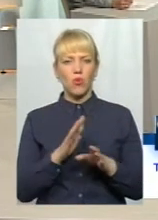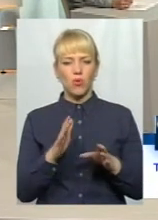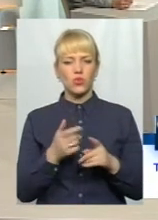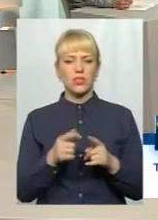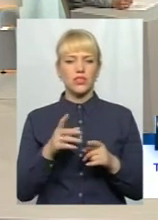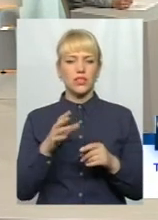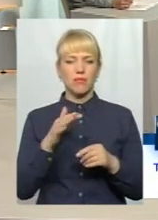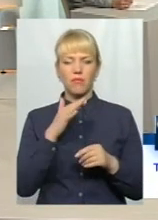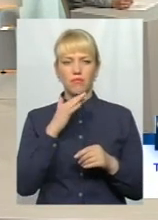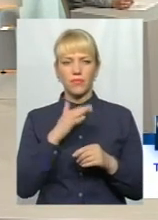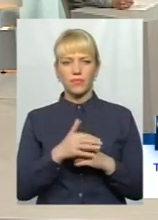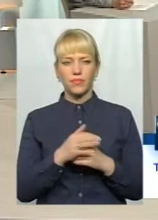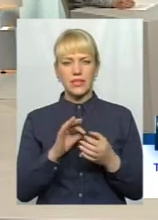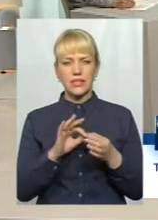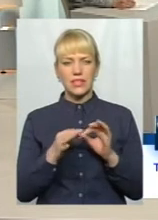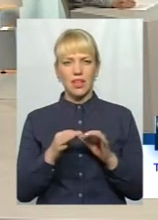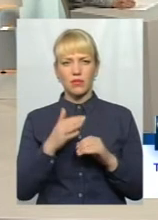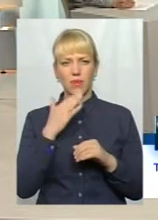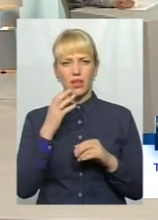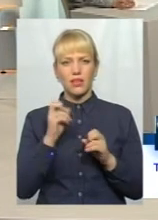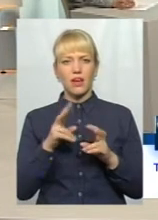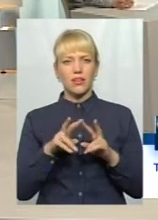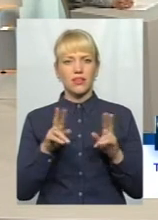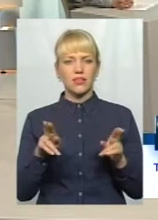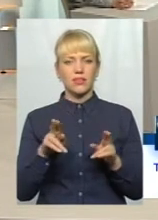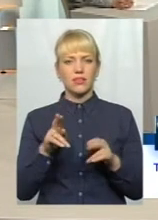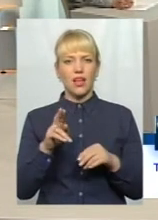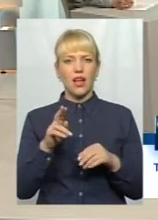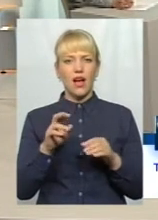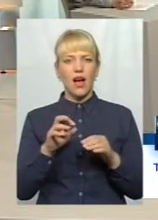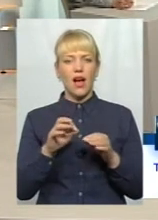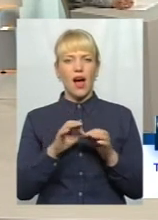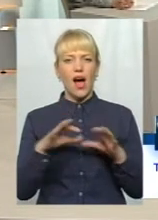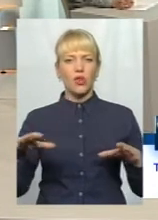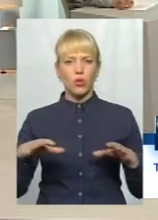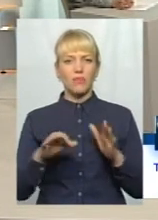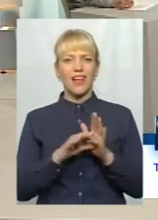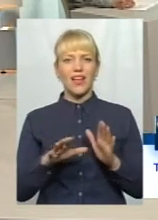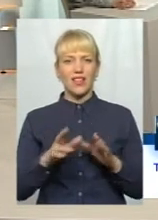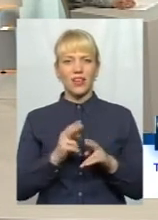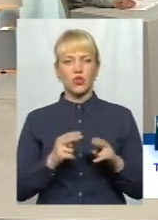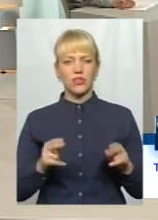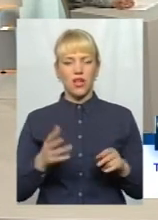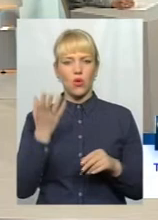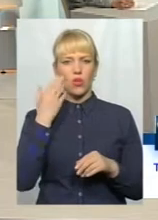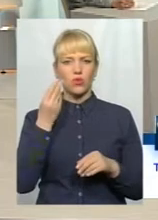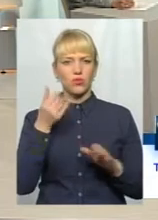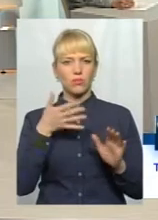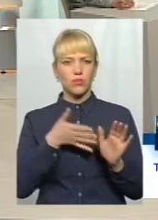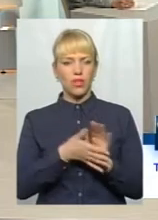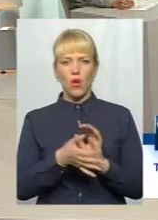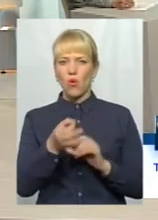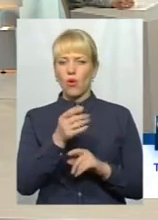'єкт з п'ятої складності, як атомні електростанції. І коли затратяться кошти, області не